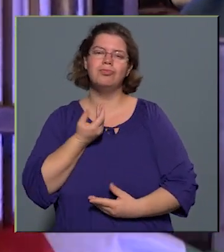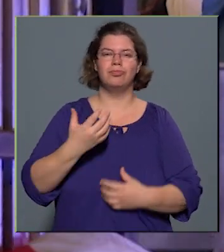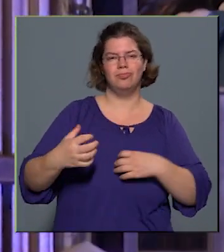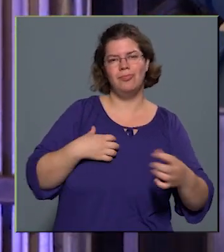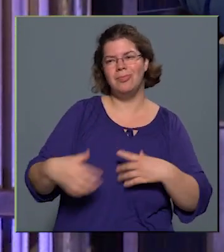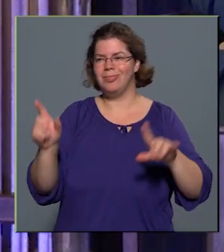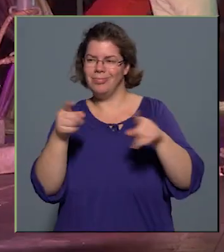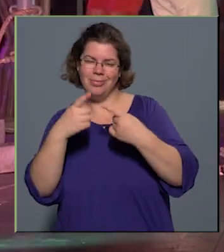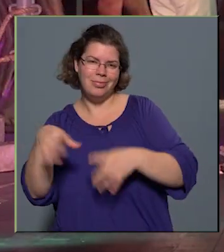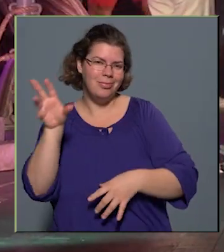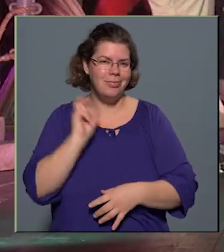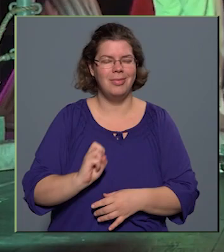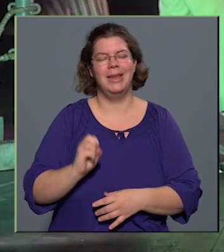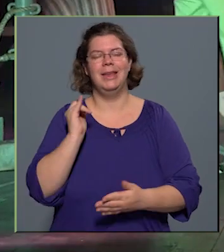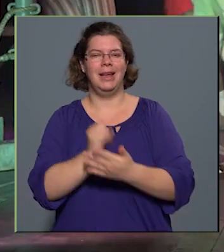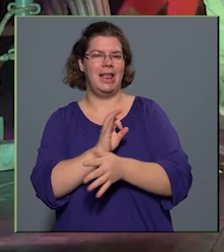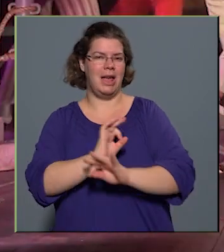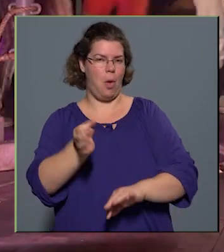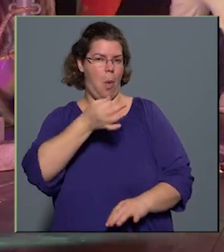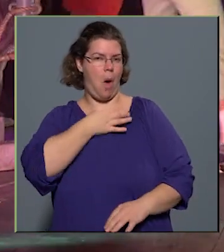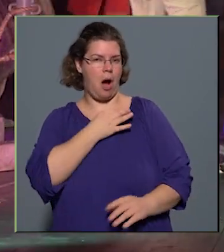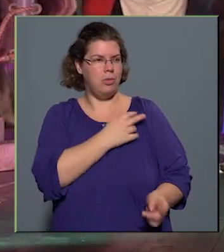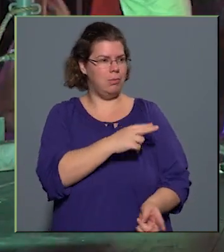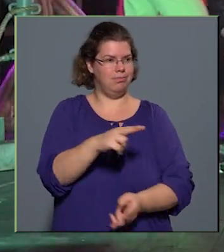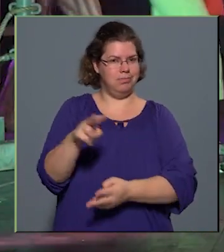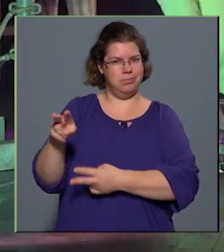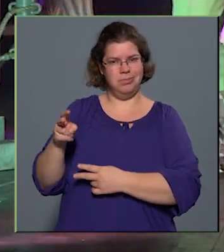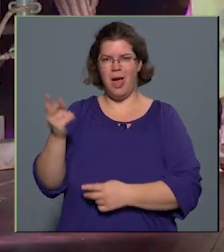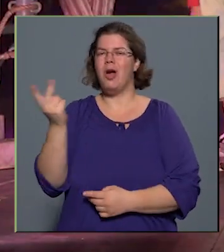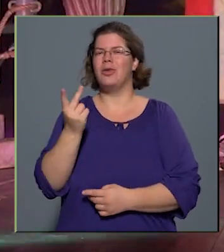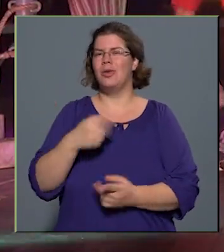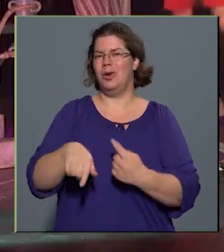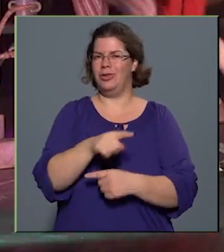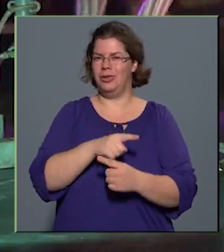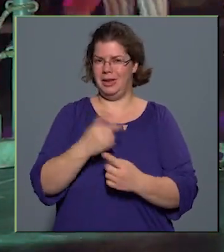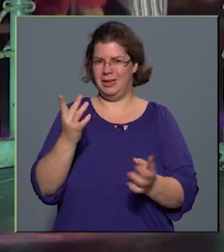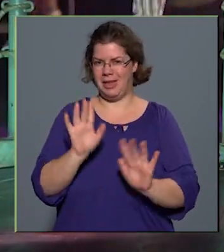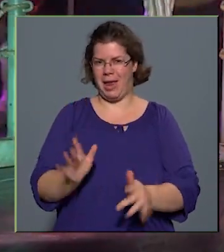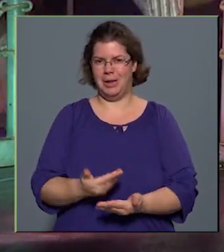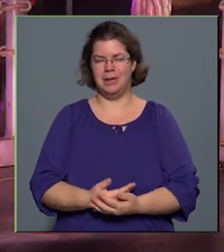neotonslágerek felcsendülése igazán jó hangulattal töltötte meg a körösi dísztermét.